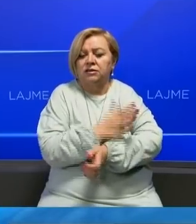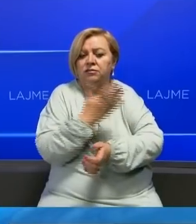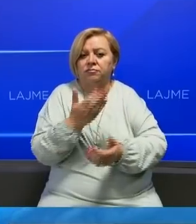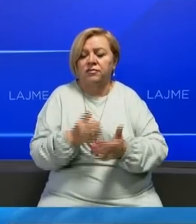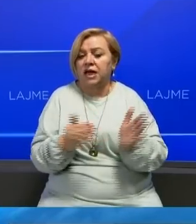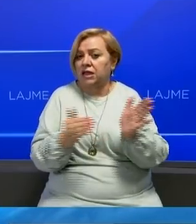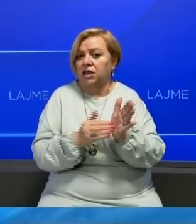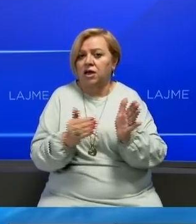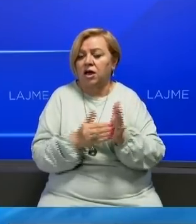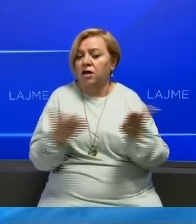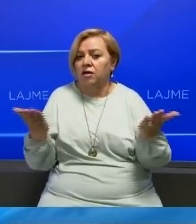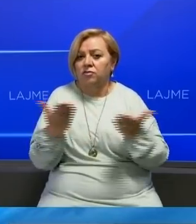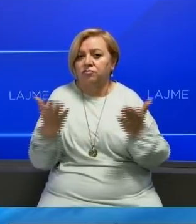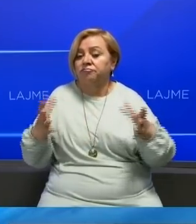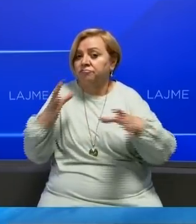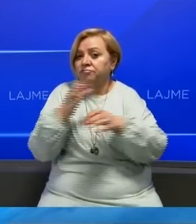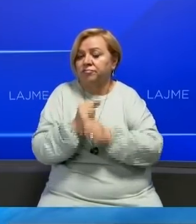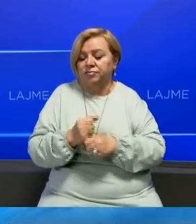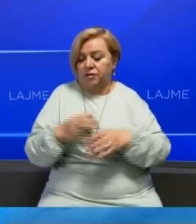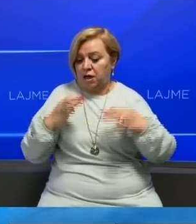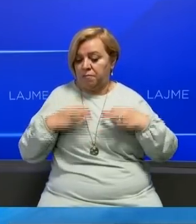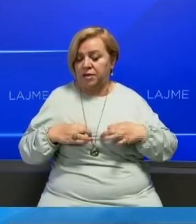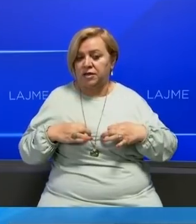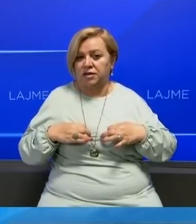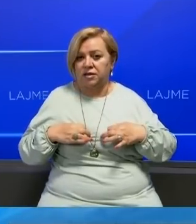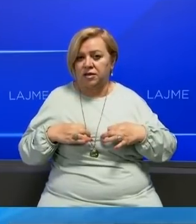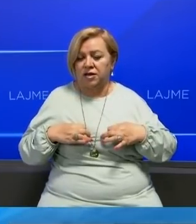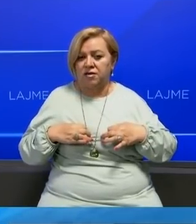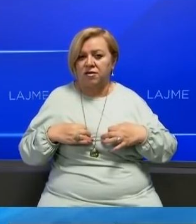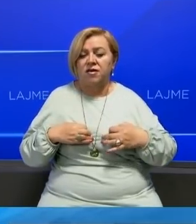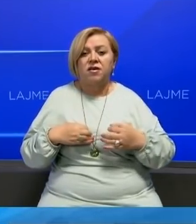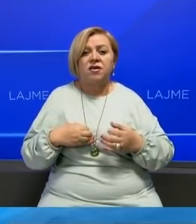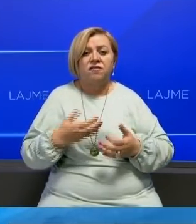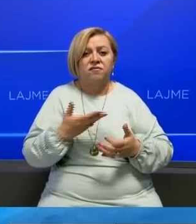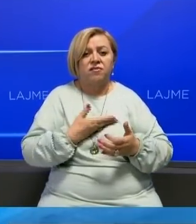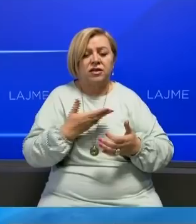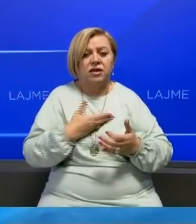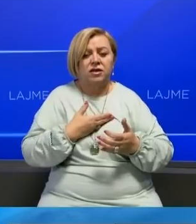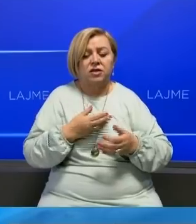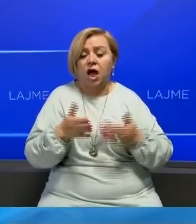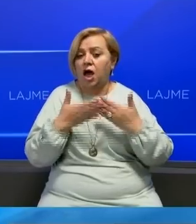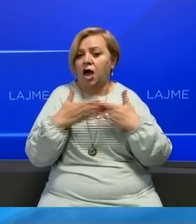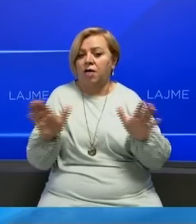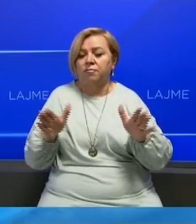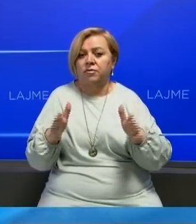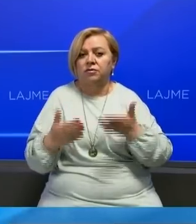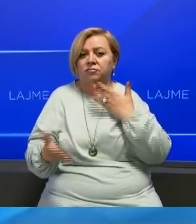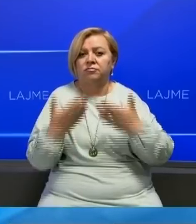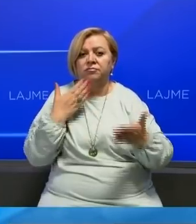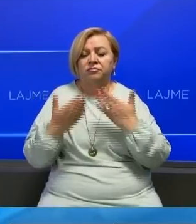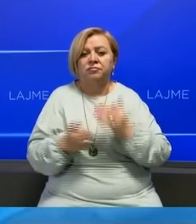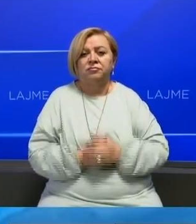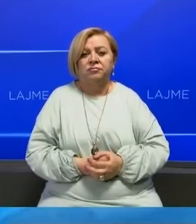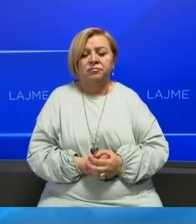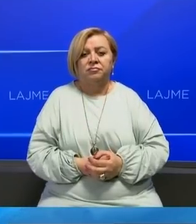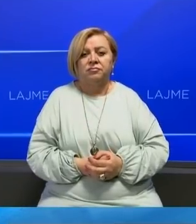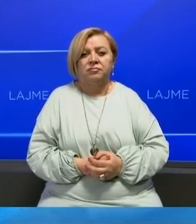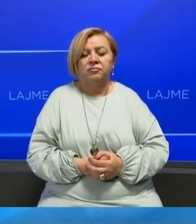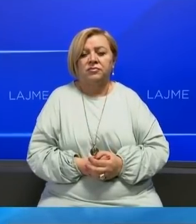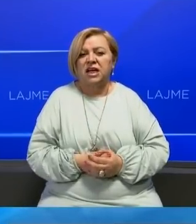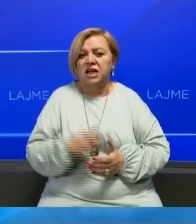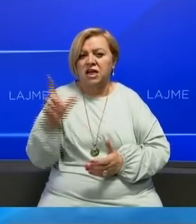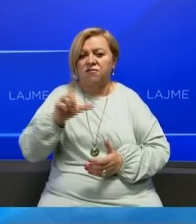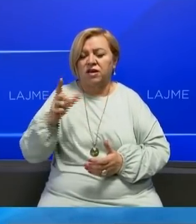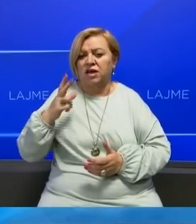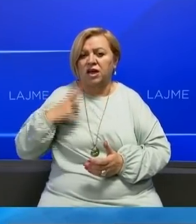se si do të shkoj kërë, presidenti i federatës helvetike të li hapi sot takimin rrëthurës 13.30 në Lavill Grand